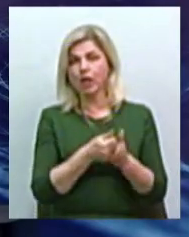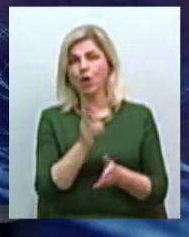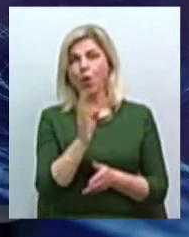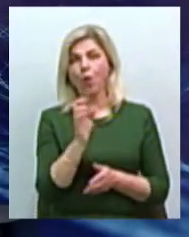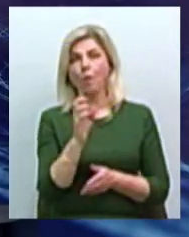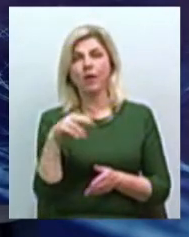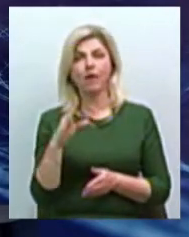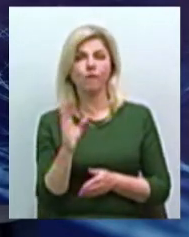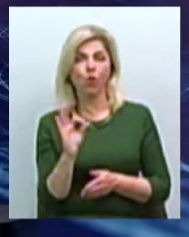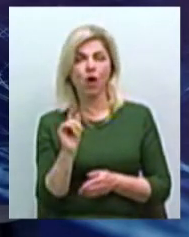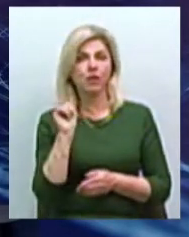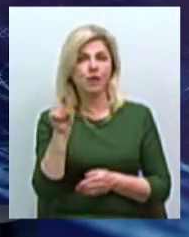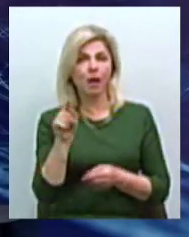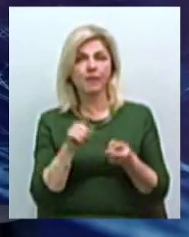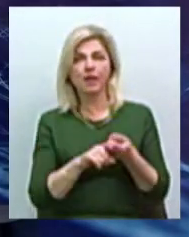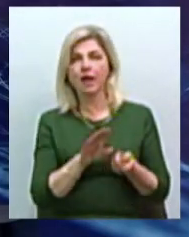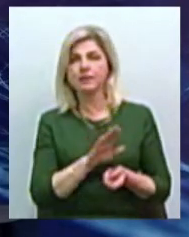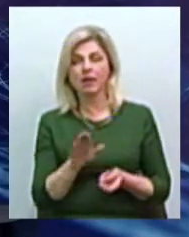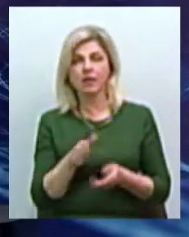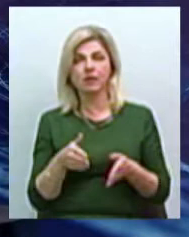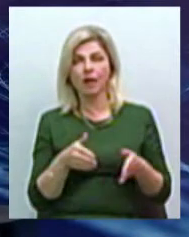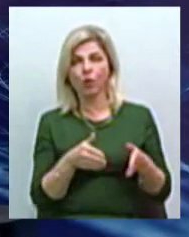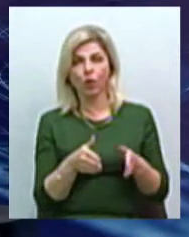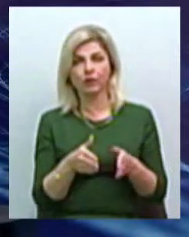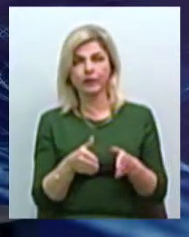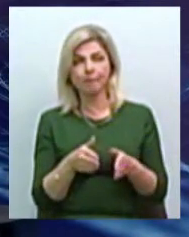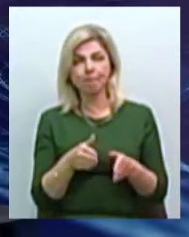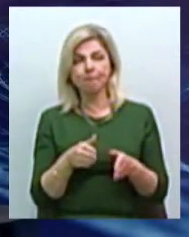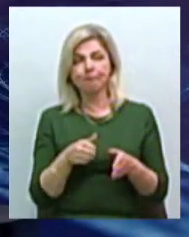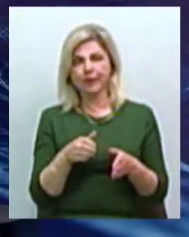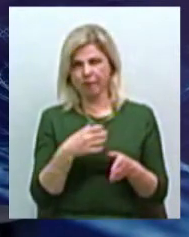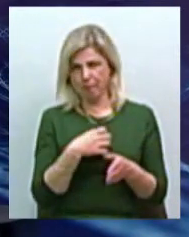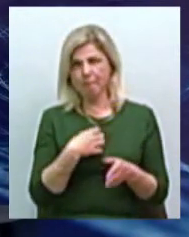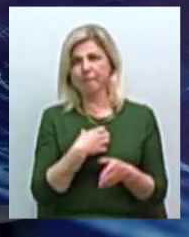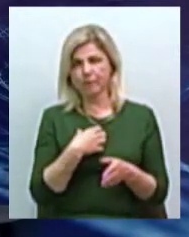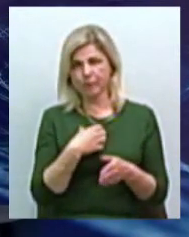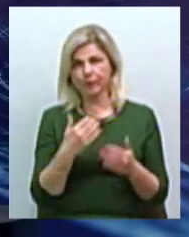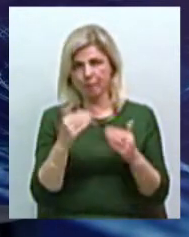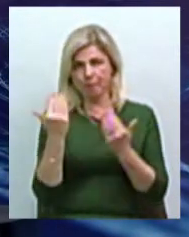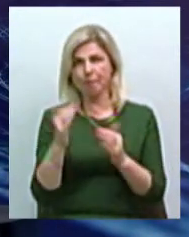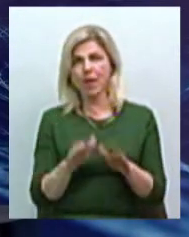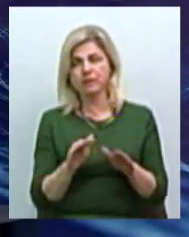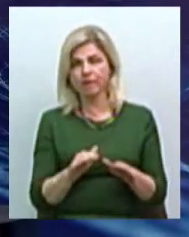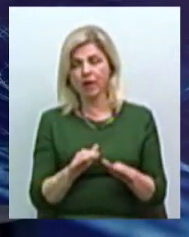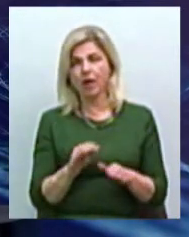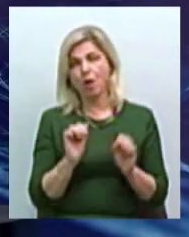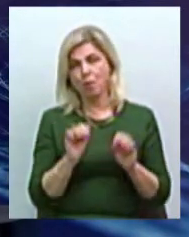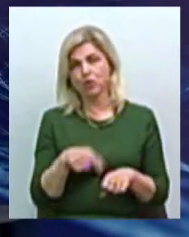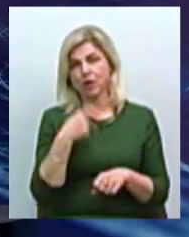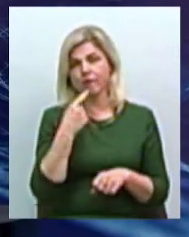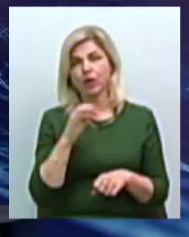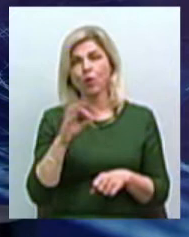там, де касається дорог містного значення, то можна говорити об ефективності